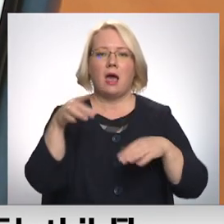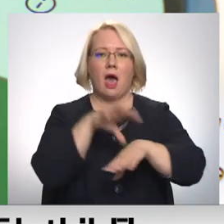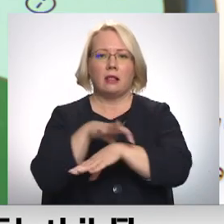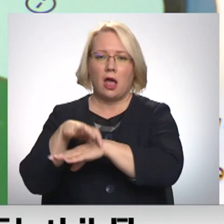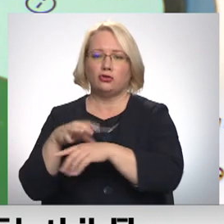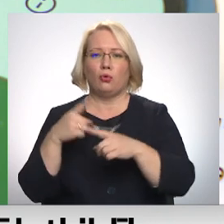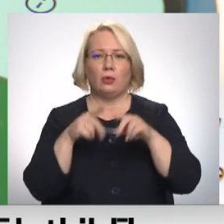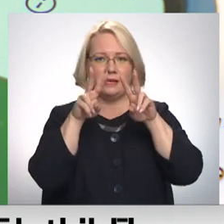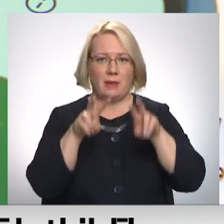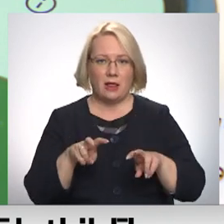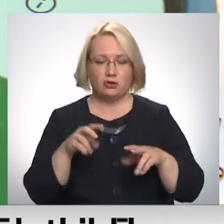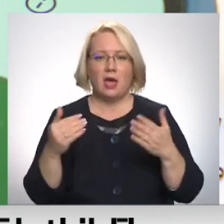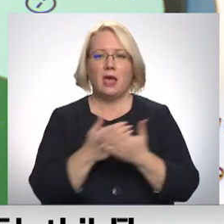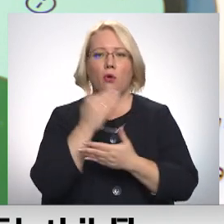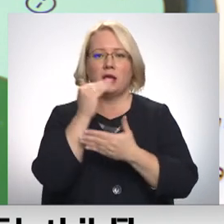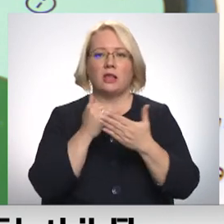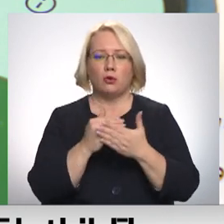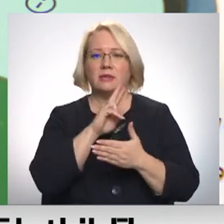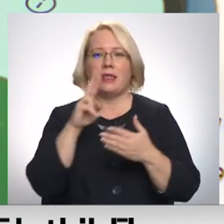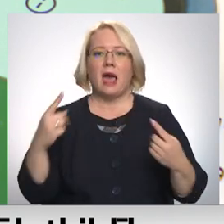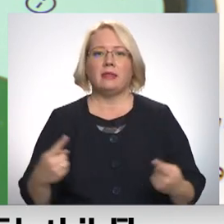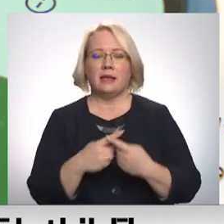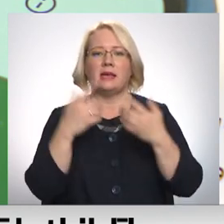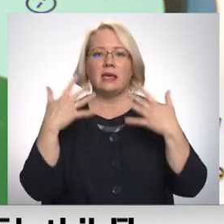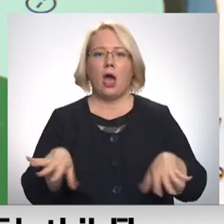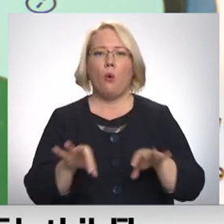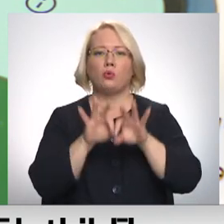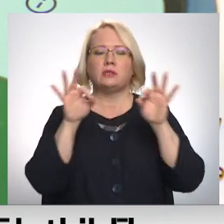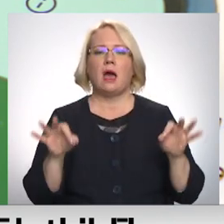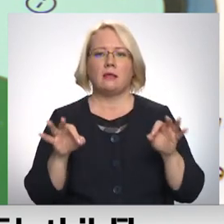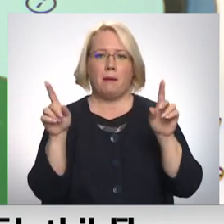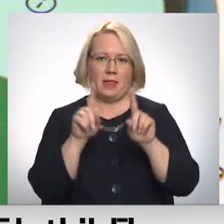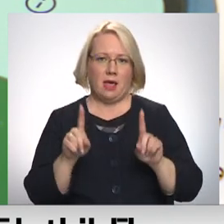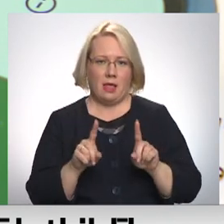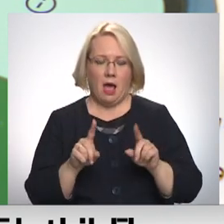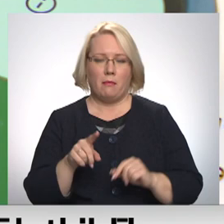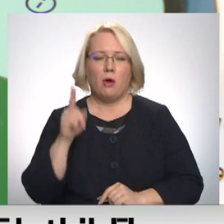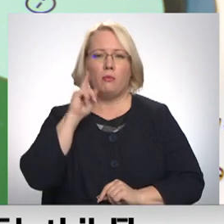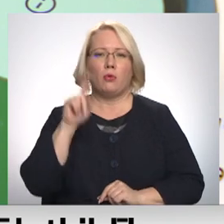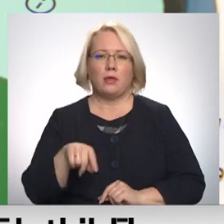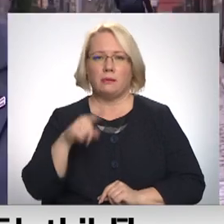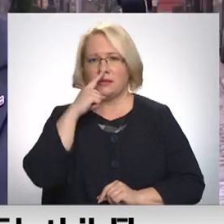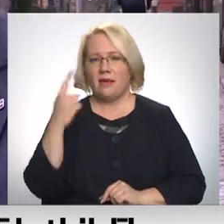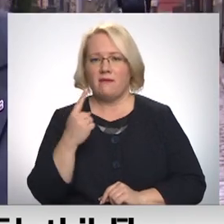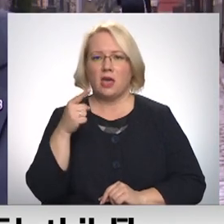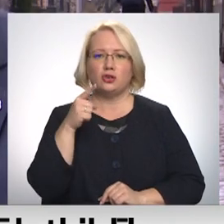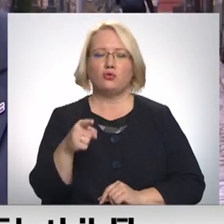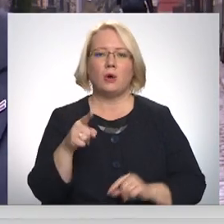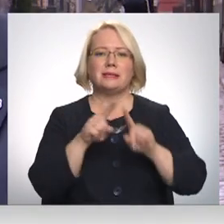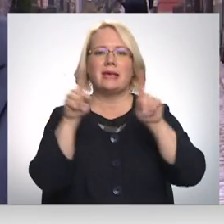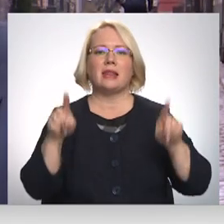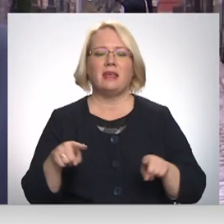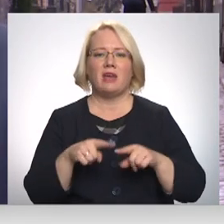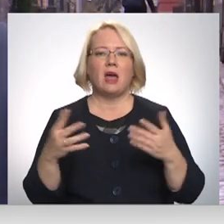izmeklēšanu. Jaunais regulējums neatieksies uz jūsu sāktiem procesiem. Skaidrs, ka neviens šo certifikātus neiegūst,